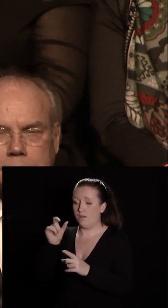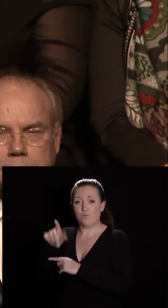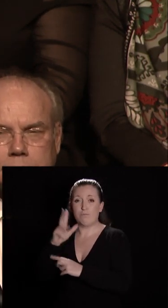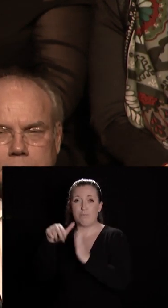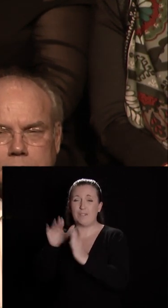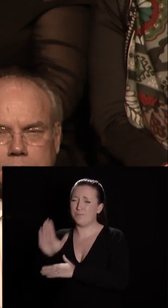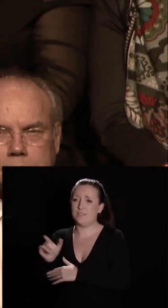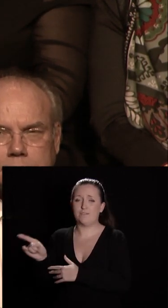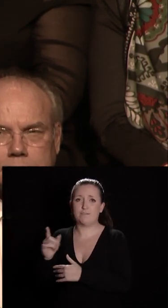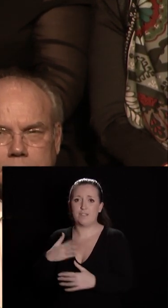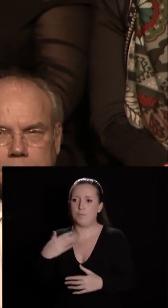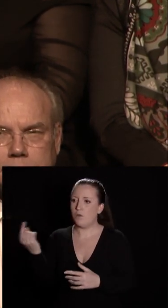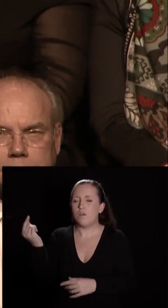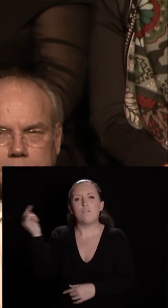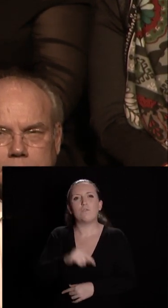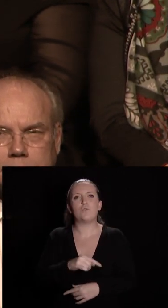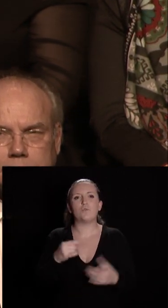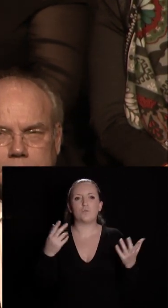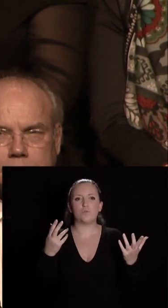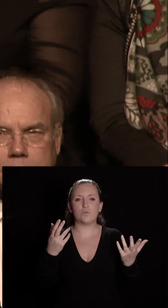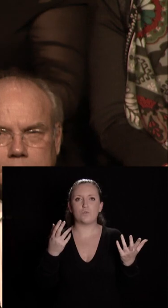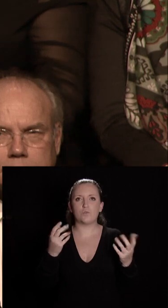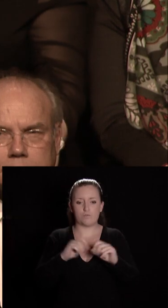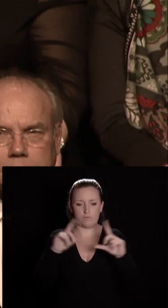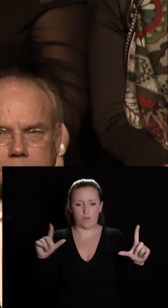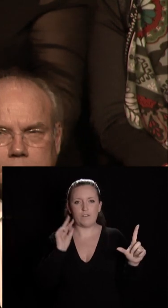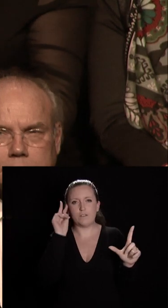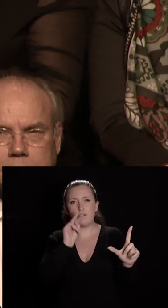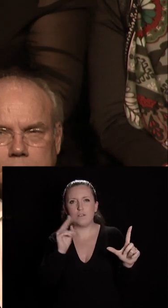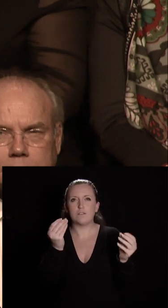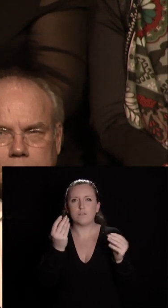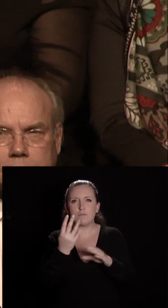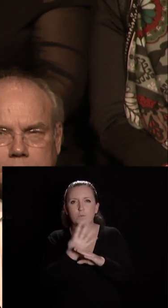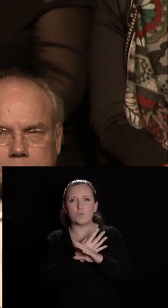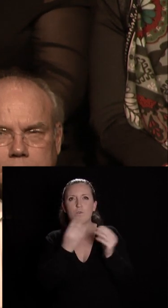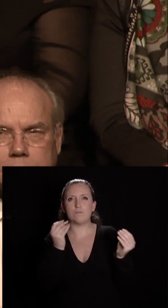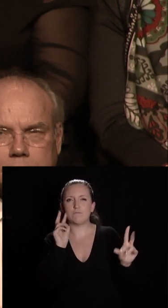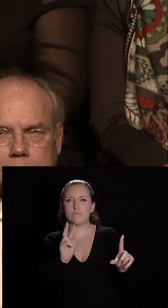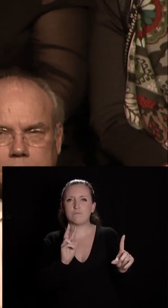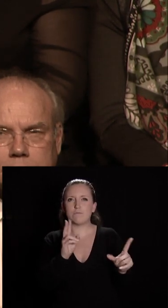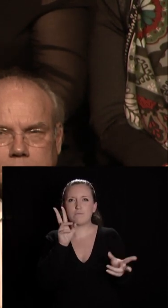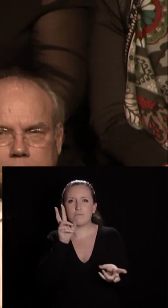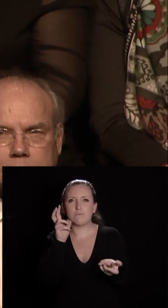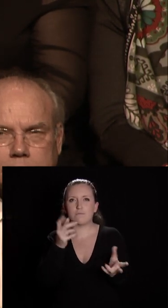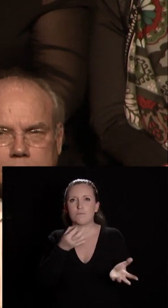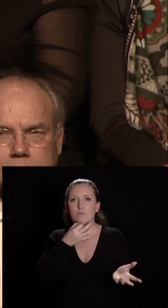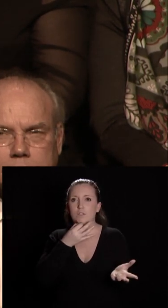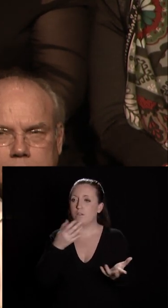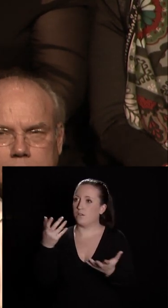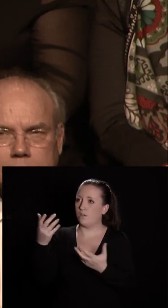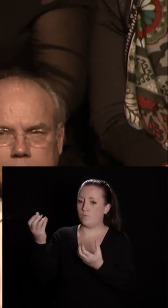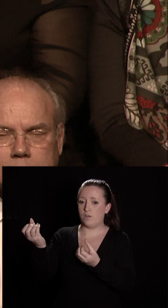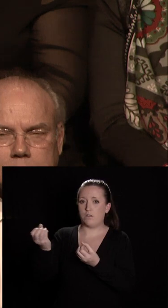non pas se recueillir mais chercher de l'émotion devant ses oeuvres et il m'avait envoyé un mot pour m'en remercier